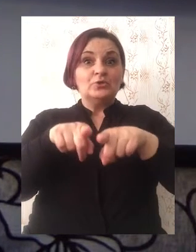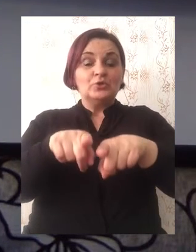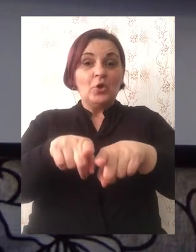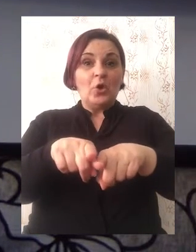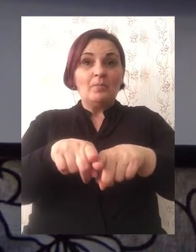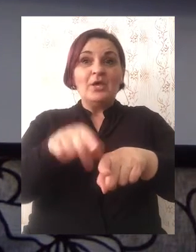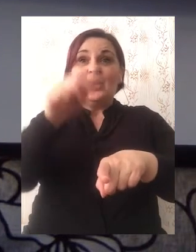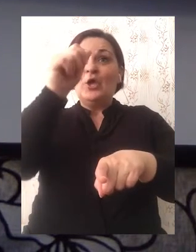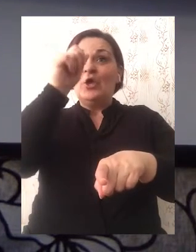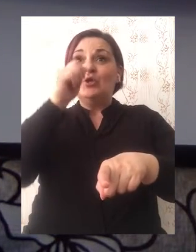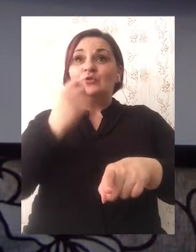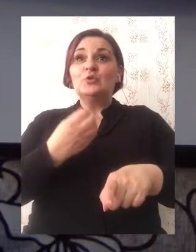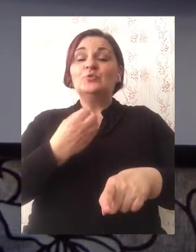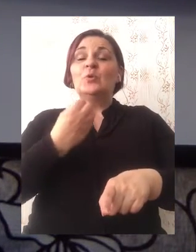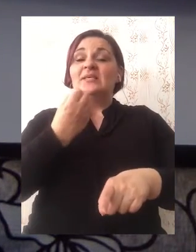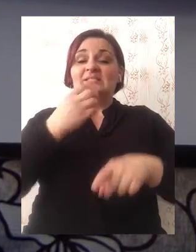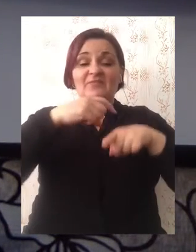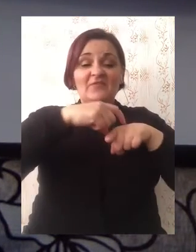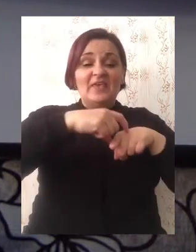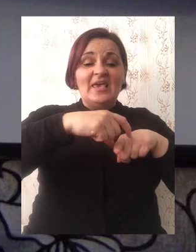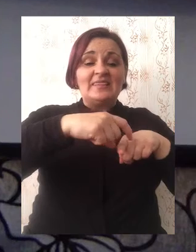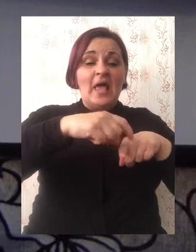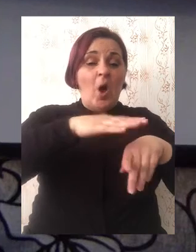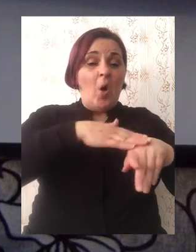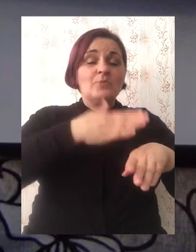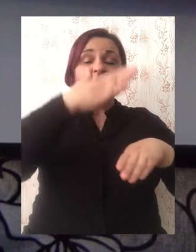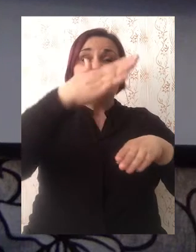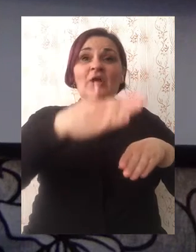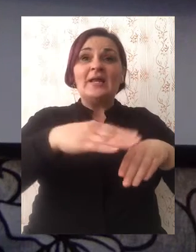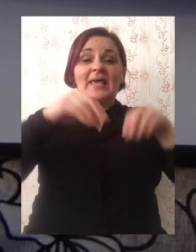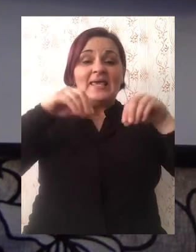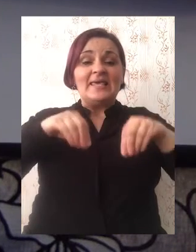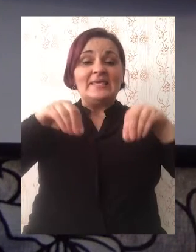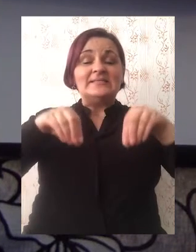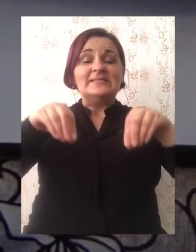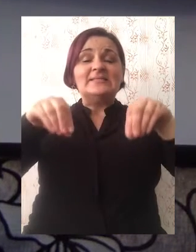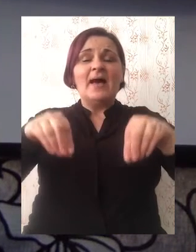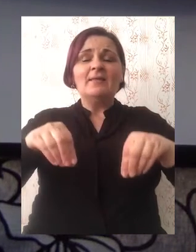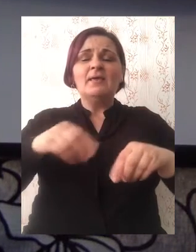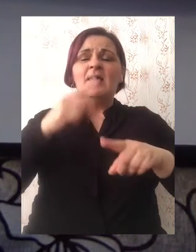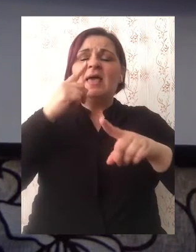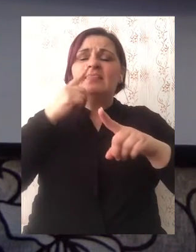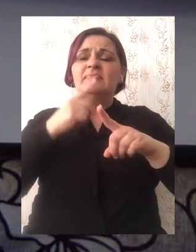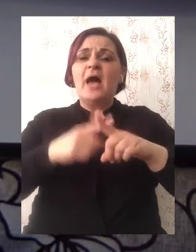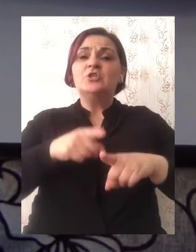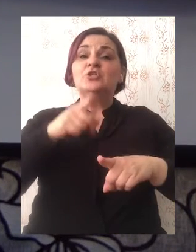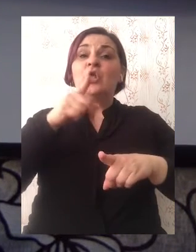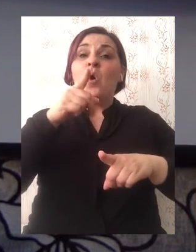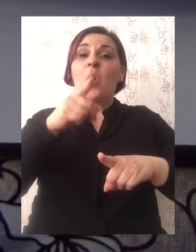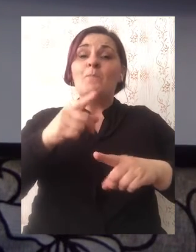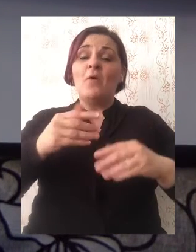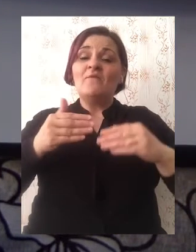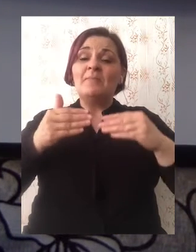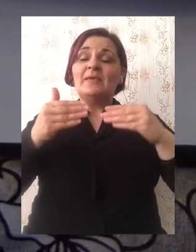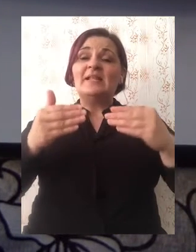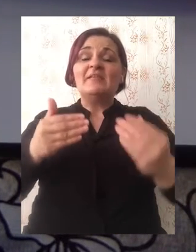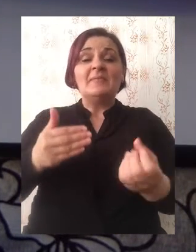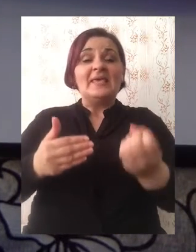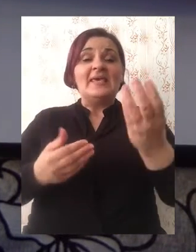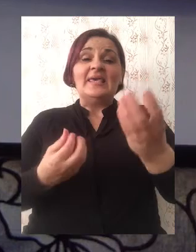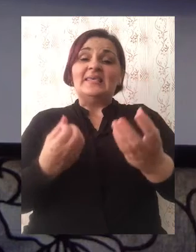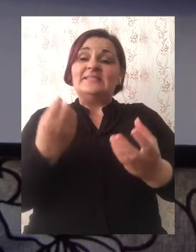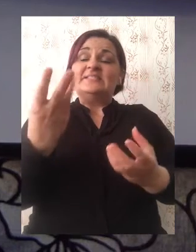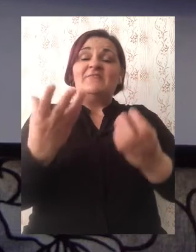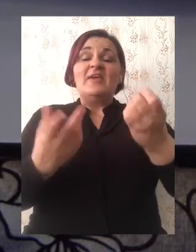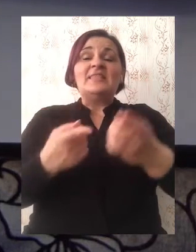je u tome što su cvjetne gredice od početka do kraja zasađene cvjećem tačno po njihovom redoslijedu cvjetanja